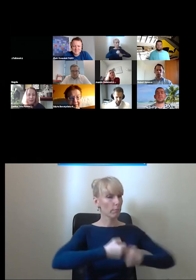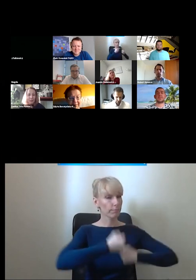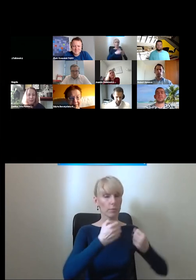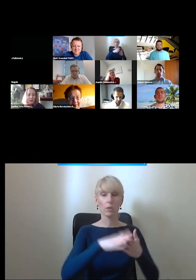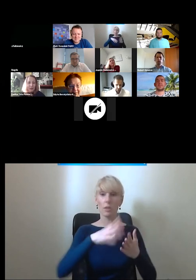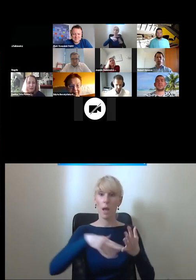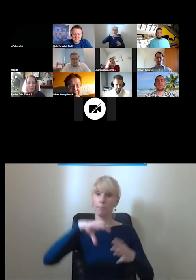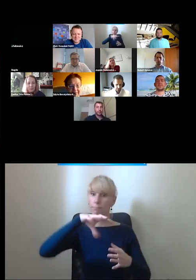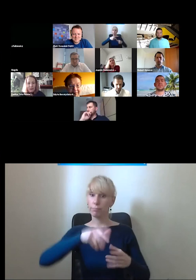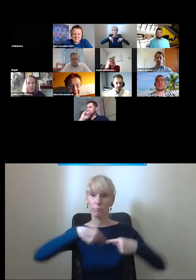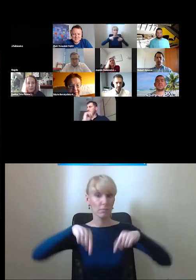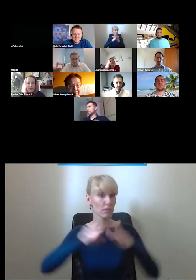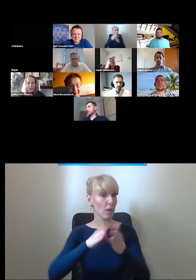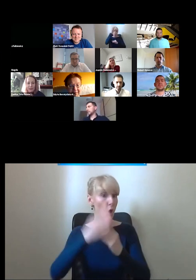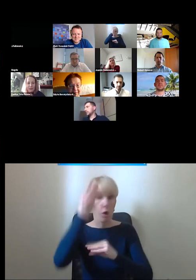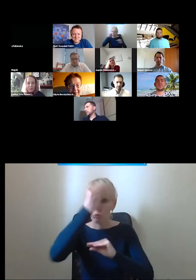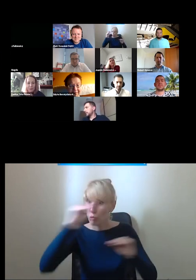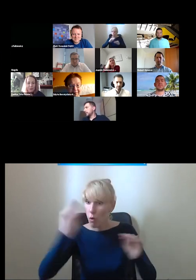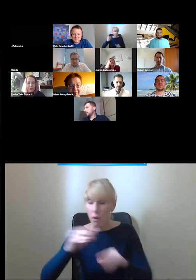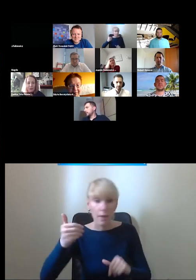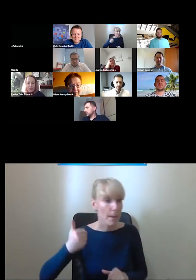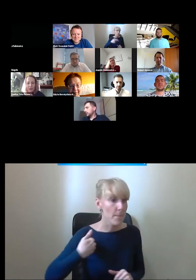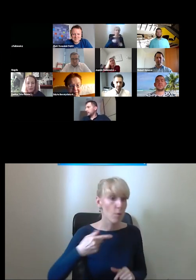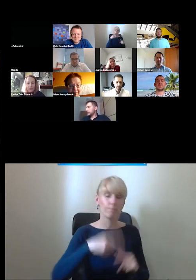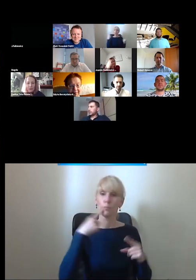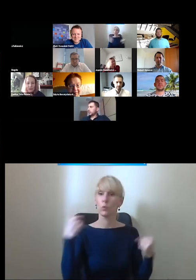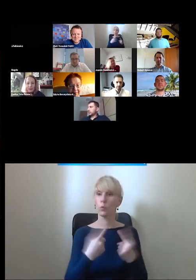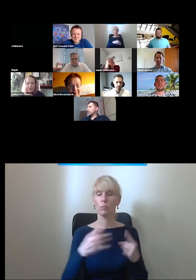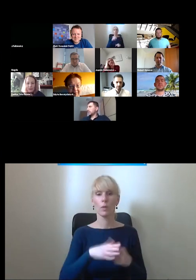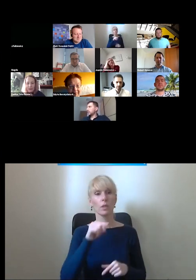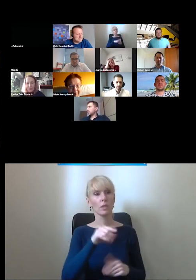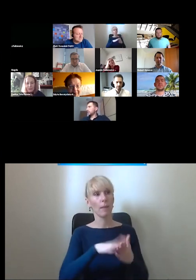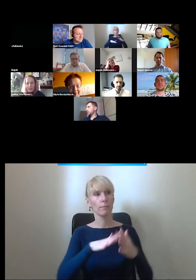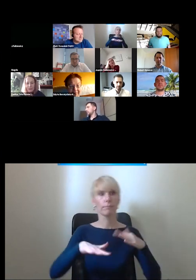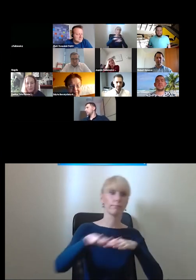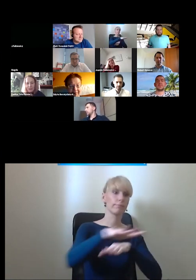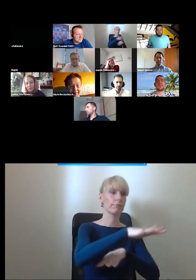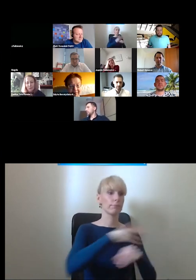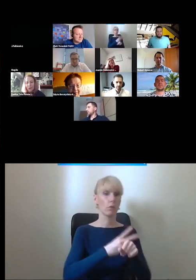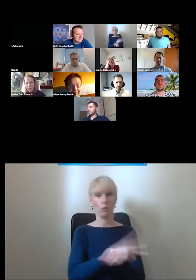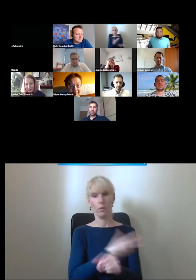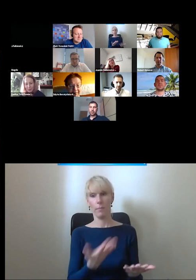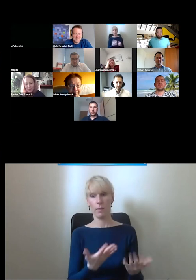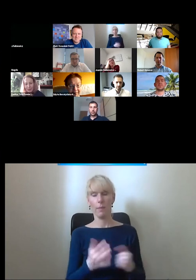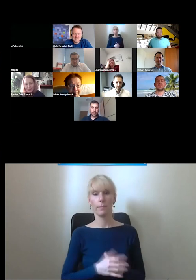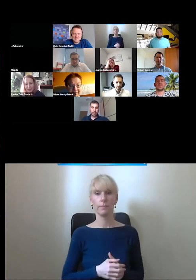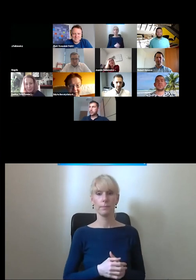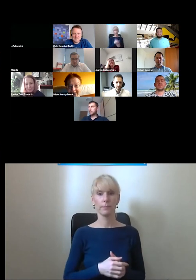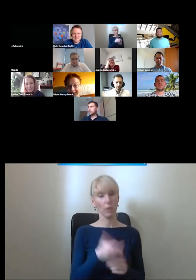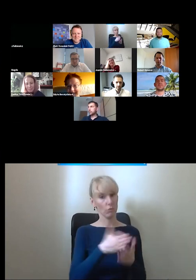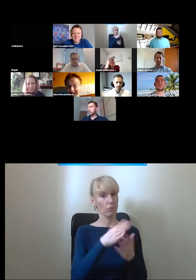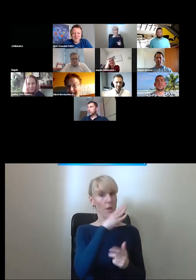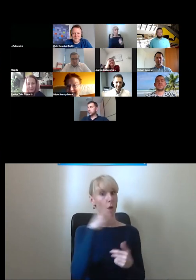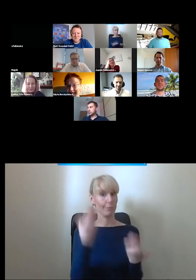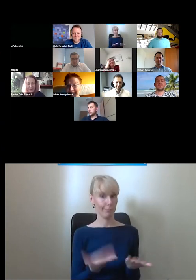która nim operuje no to sprawia że że ogromna ilość przestrzeni jest coraz bardziej dostępna no czy to nie jest optymistyczne?